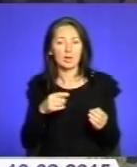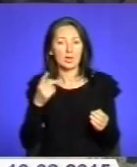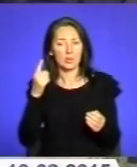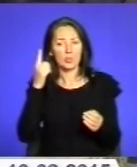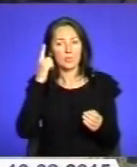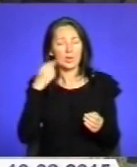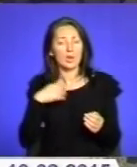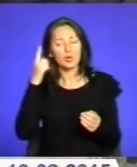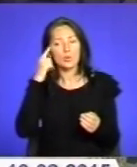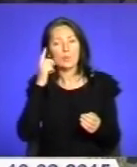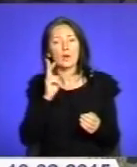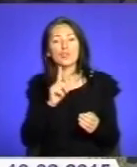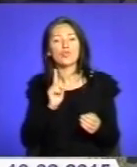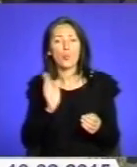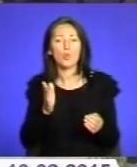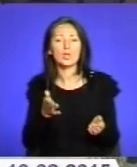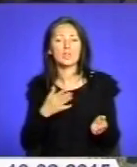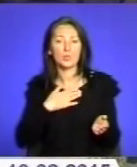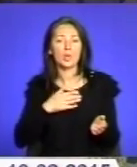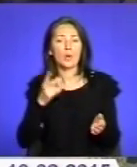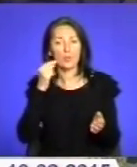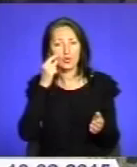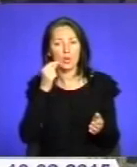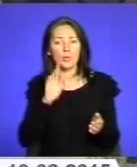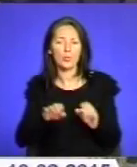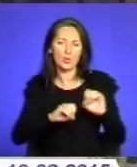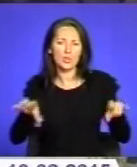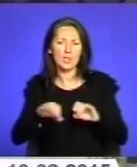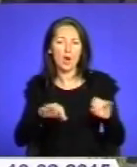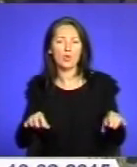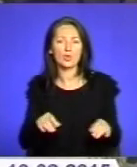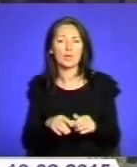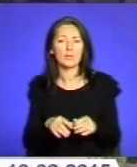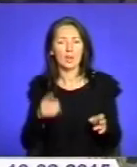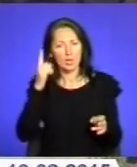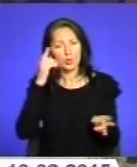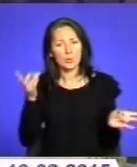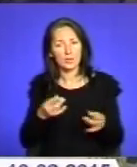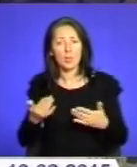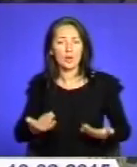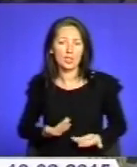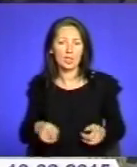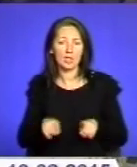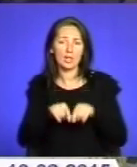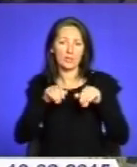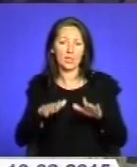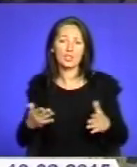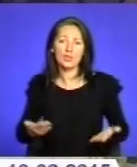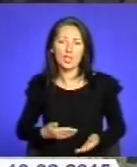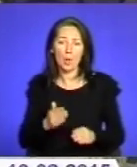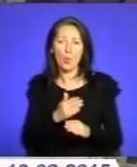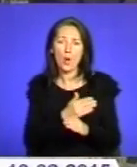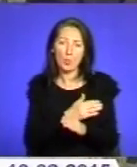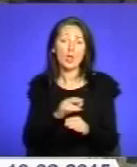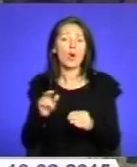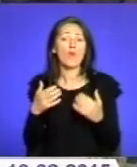сюди, вулик, вулик, вулик, вулик, Думаю, ні, цього подібного, треба жити. І так вирішив. І помалу-малу я